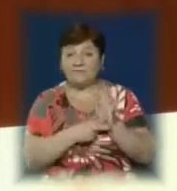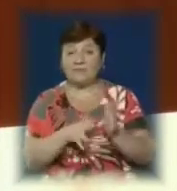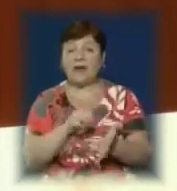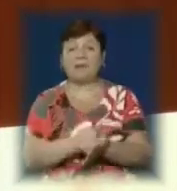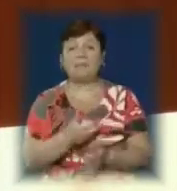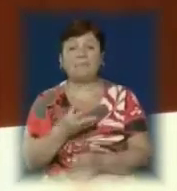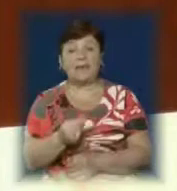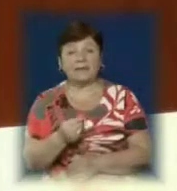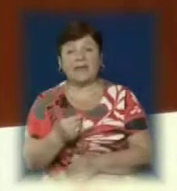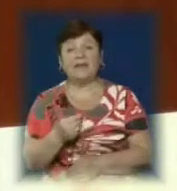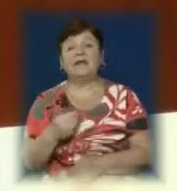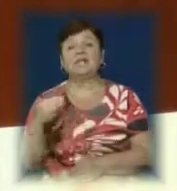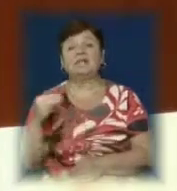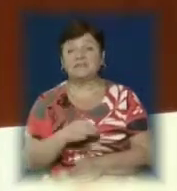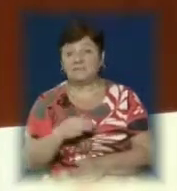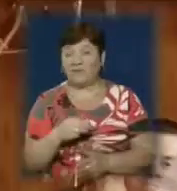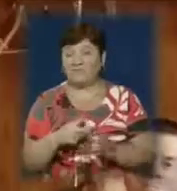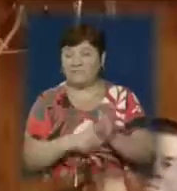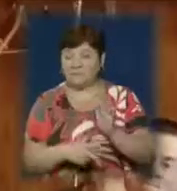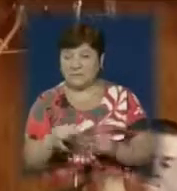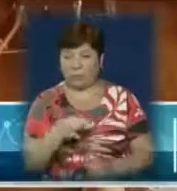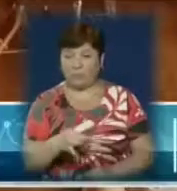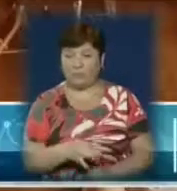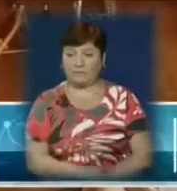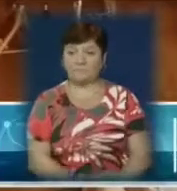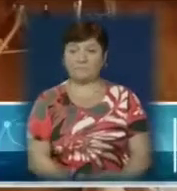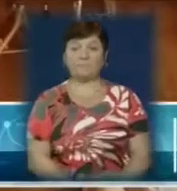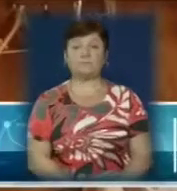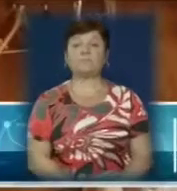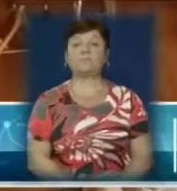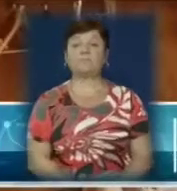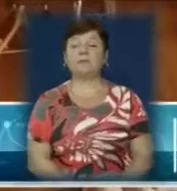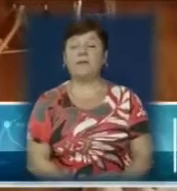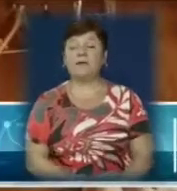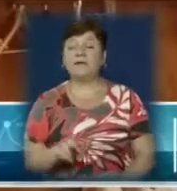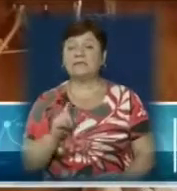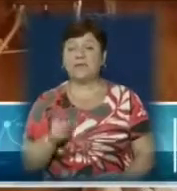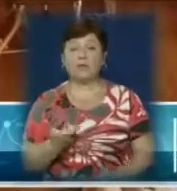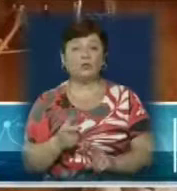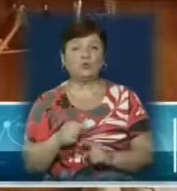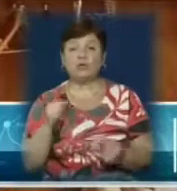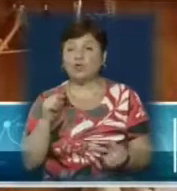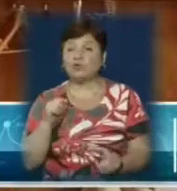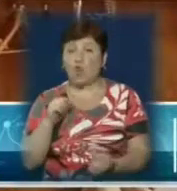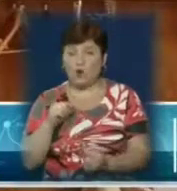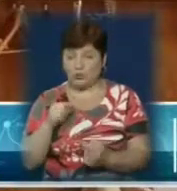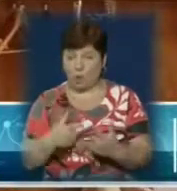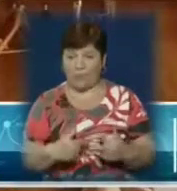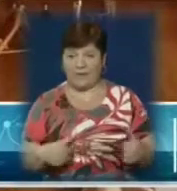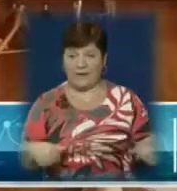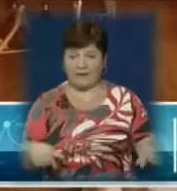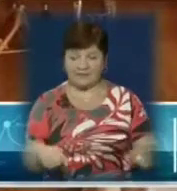Орендна плата 2027 гривень 80 копійок». За цими прямом фірмами стоять люди, які дуже схожі, як наші ЗМІ висловлюються,